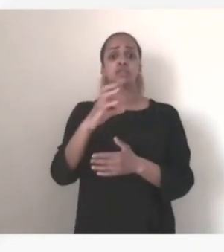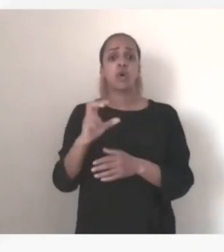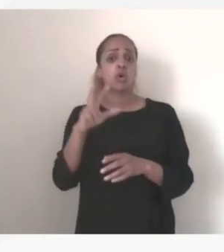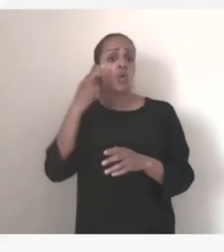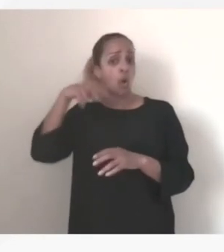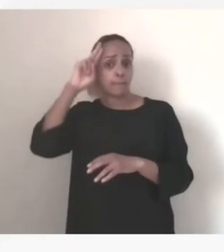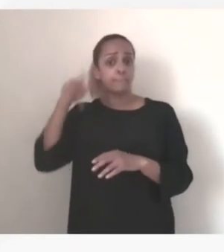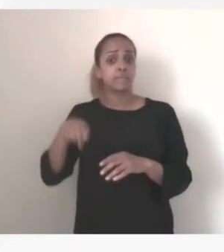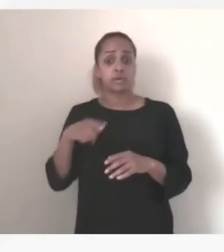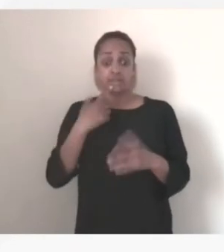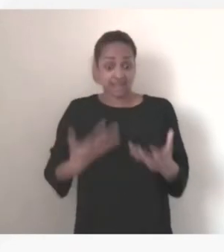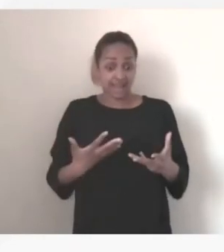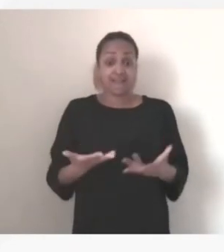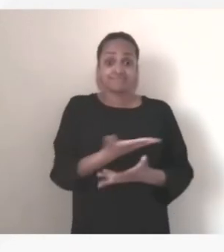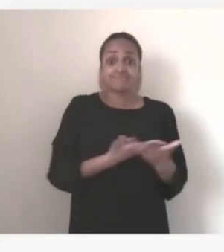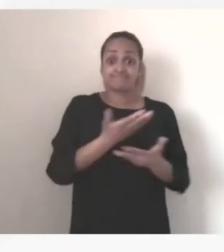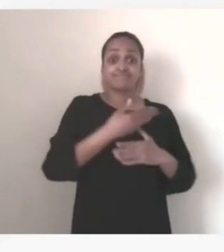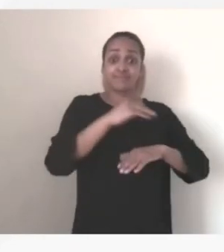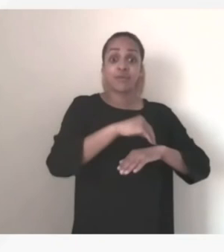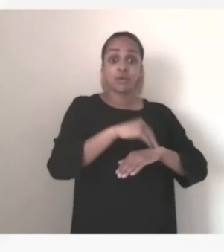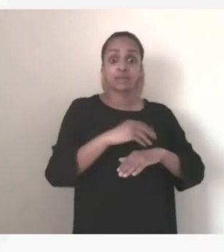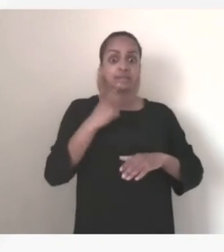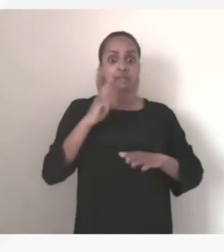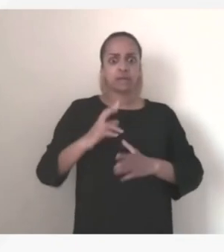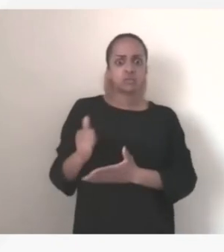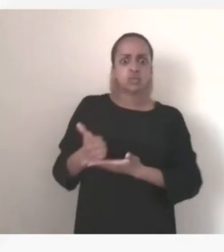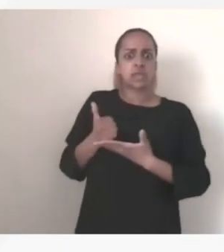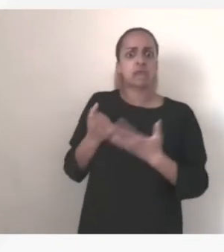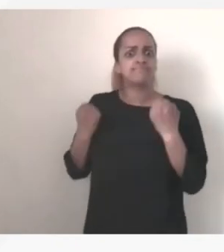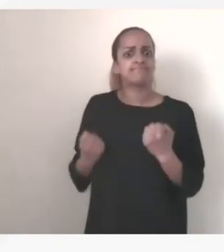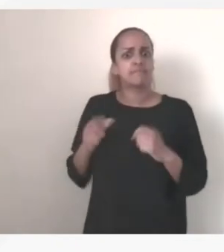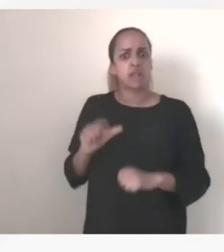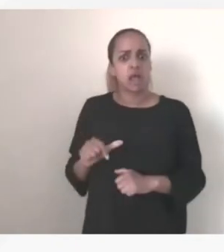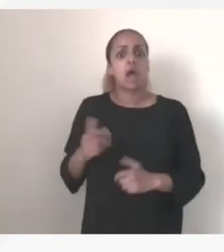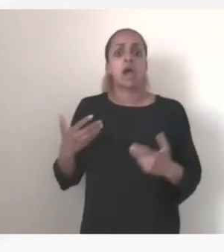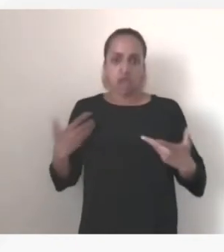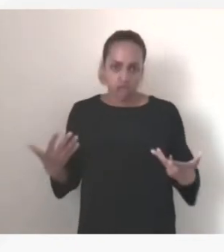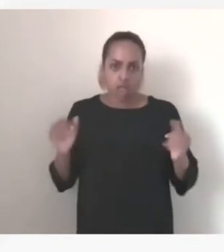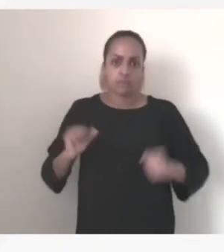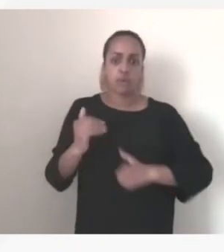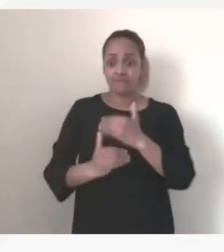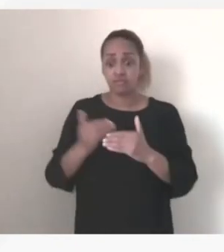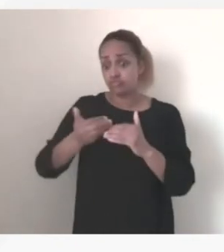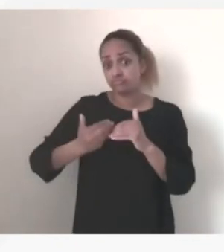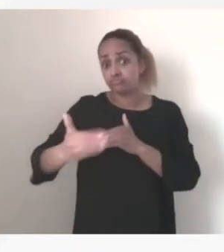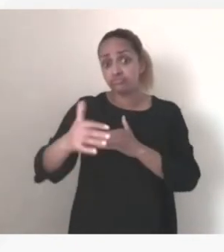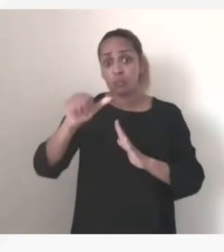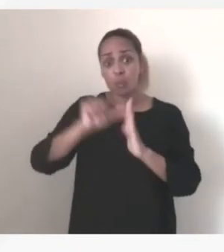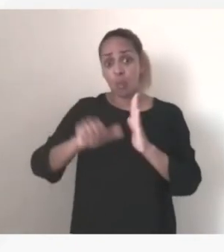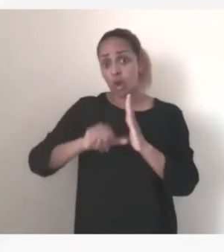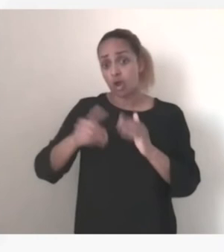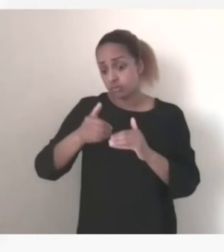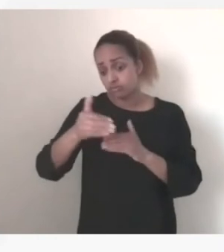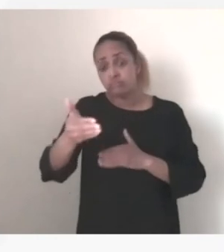parce qu'on a vraiment senti un très fort soutien on va donc avancer dans les tout prochains mois car je crois que nous avons tous dit qu